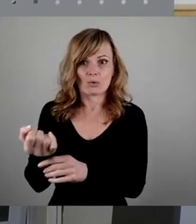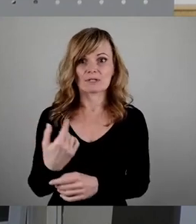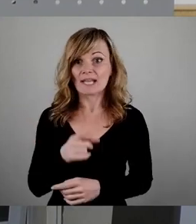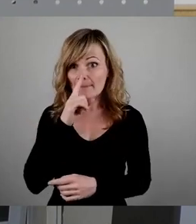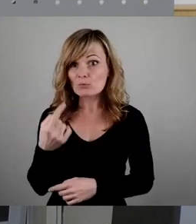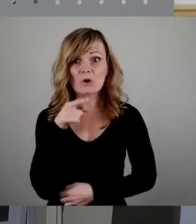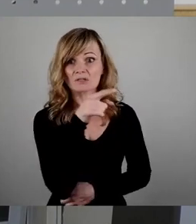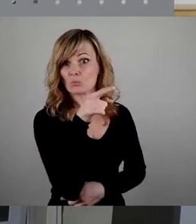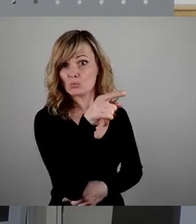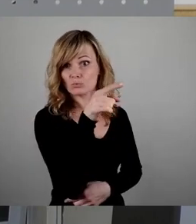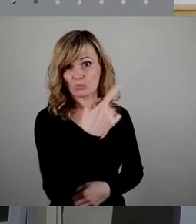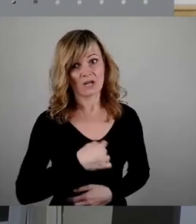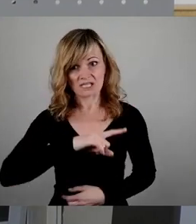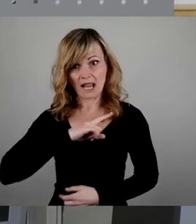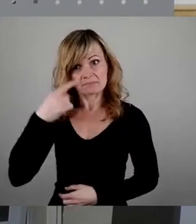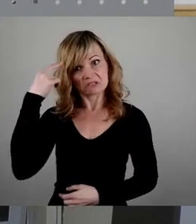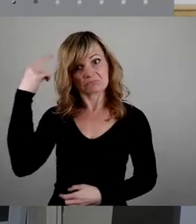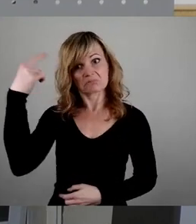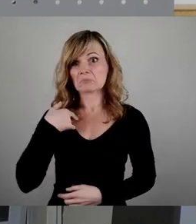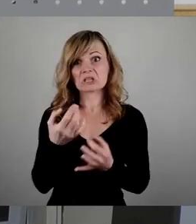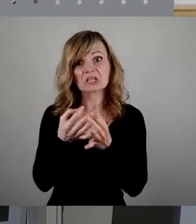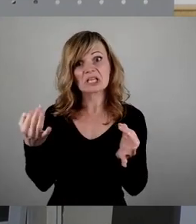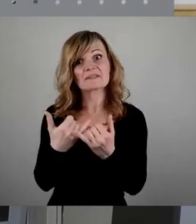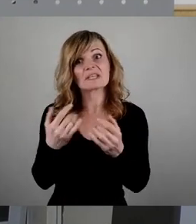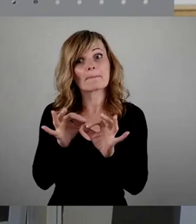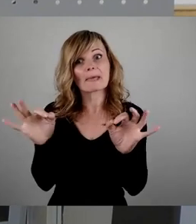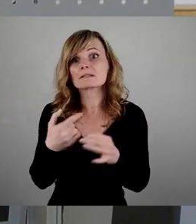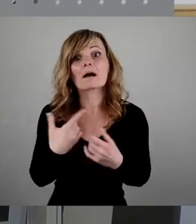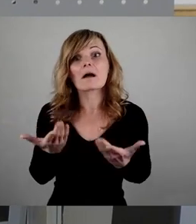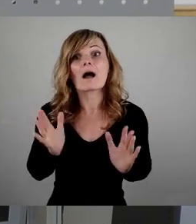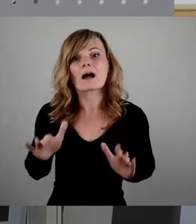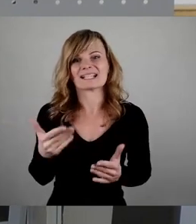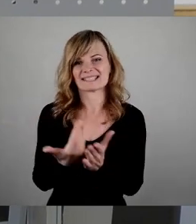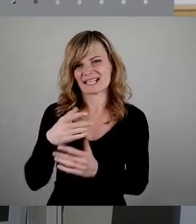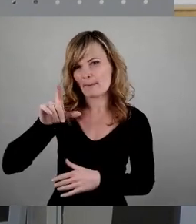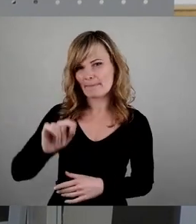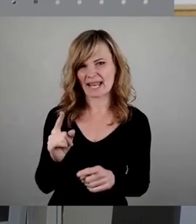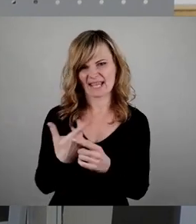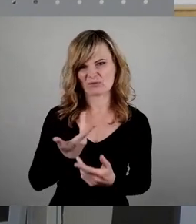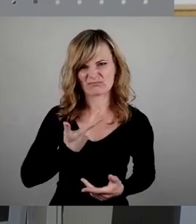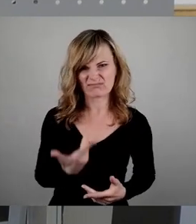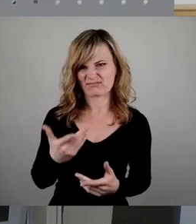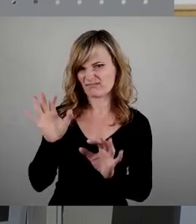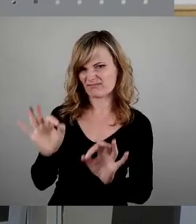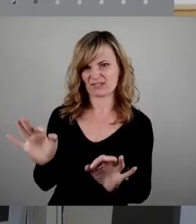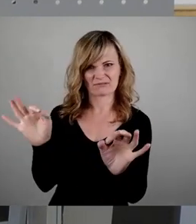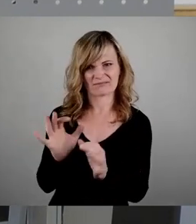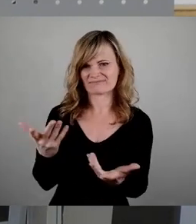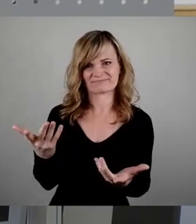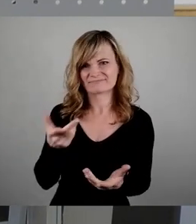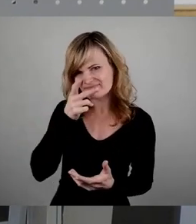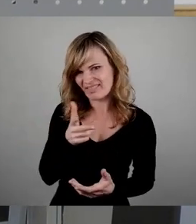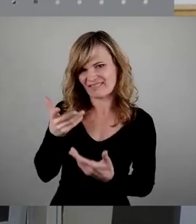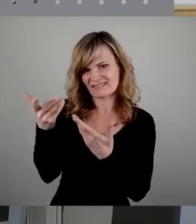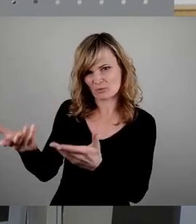zeigen, ohne sich selbst Ideen zu haben, wie es besser gehen könnte. Das ist billig und schäbig. So etwas können wir Liberale